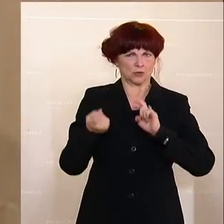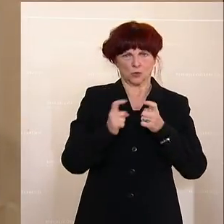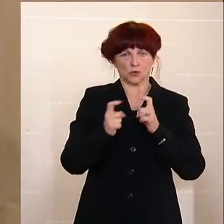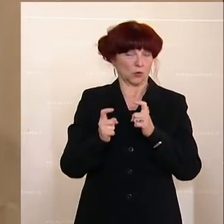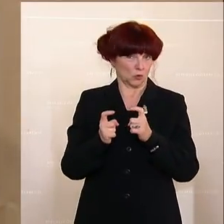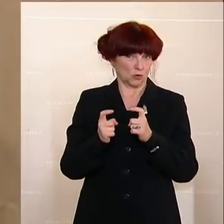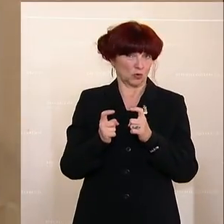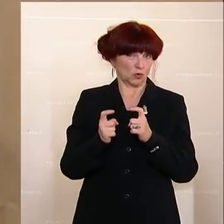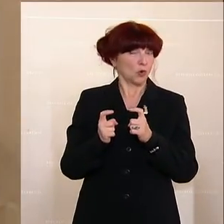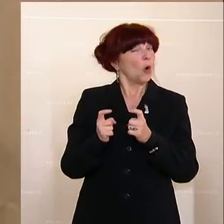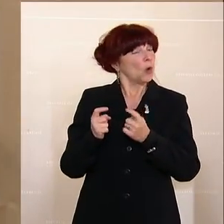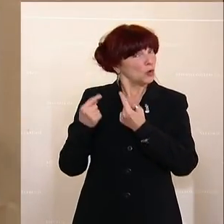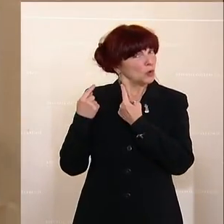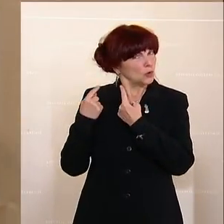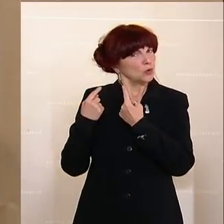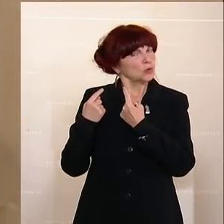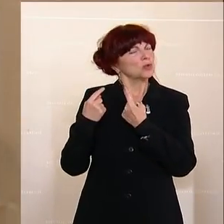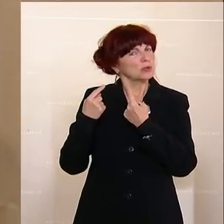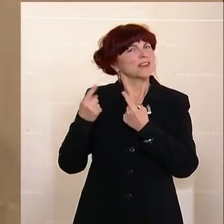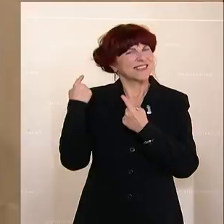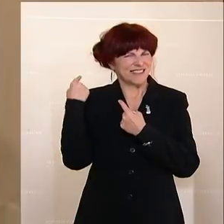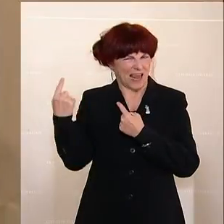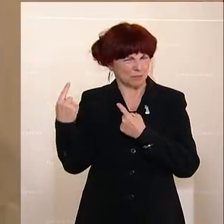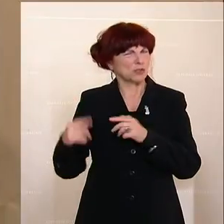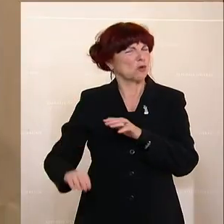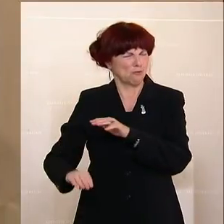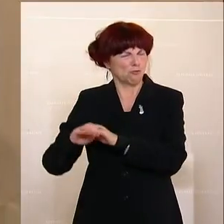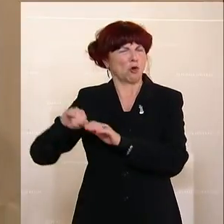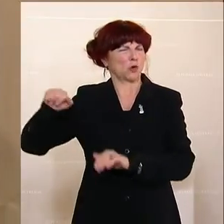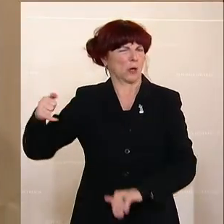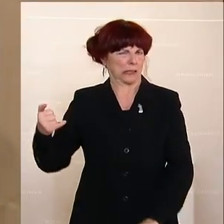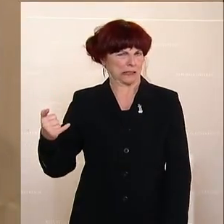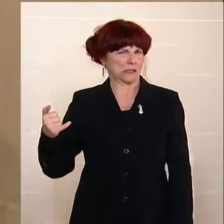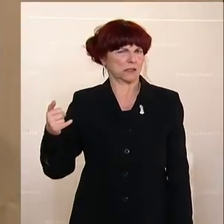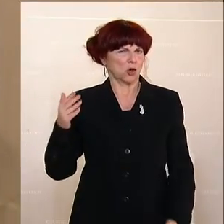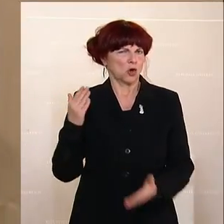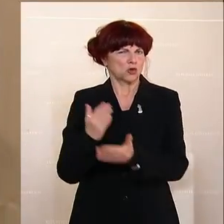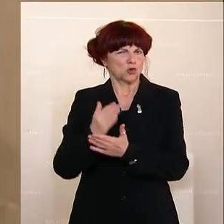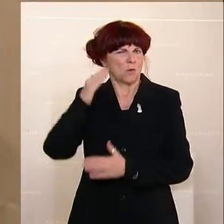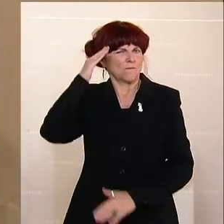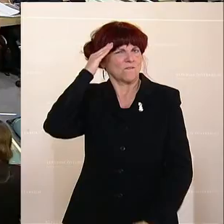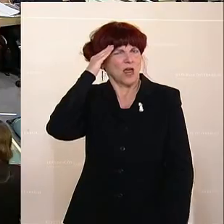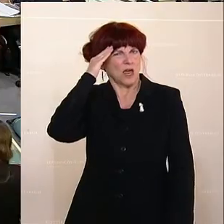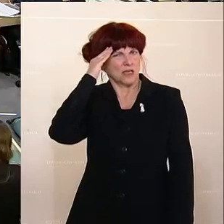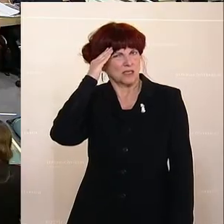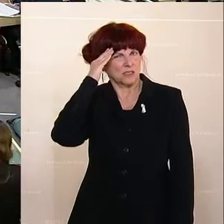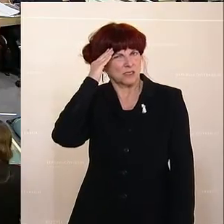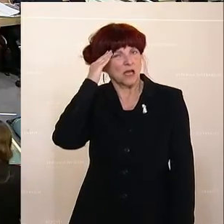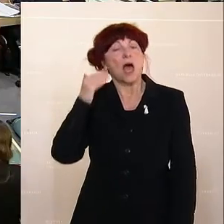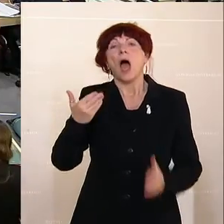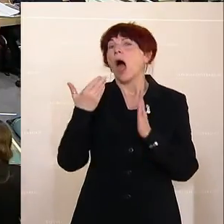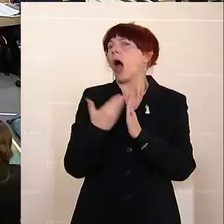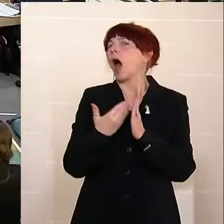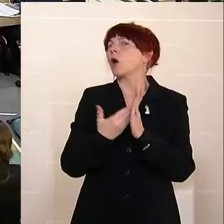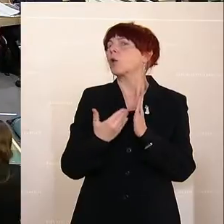sollten als Volljurist gewohnt sein, sich die Argumente der Gegenseite erst